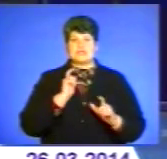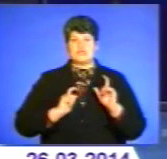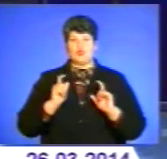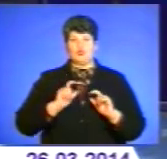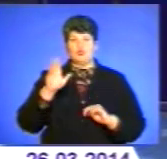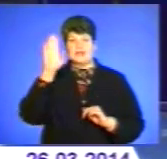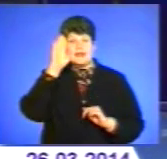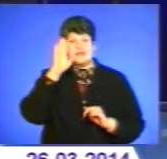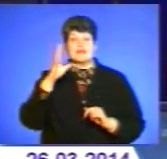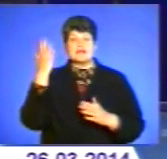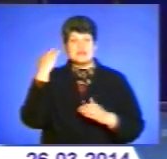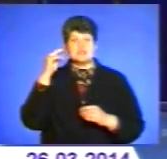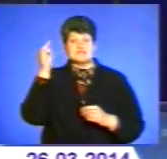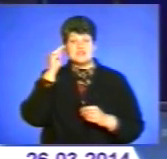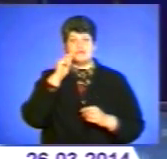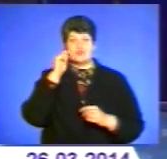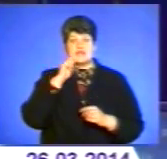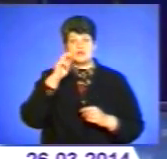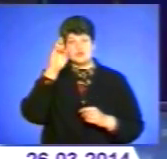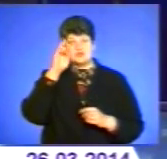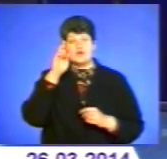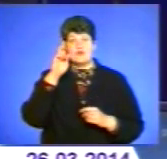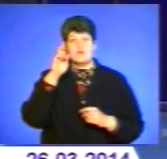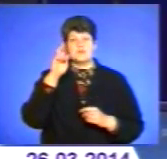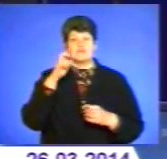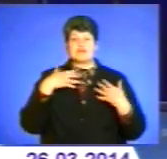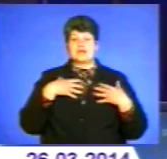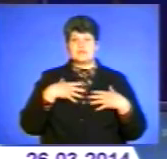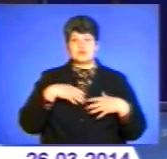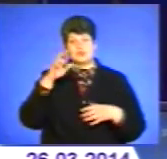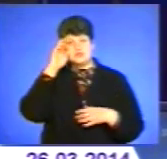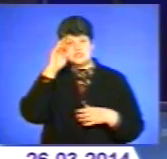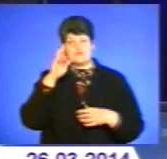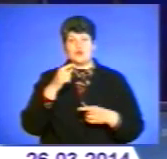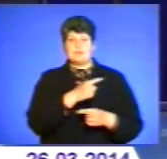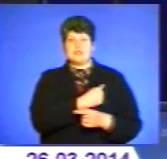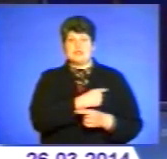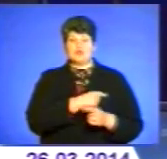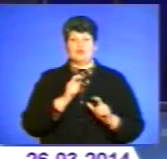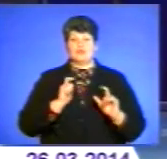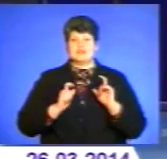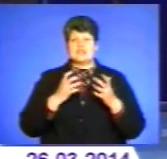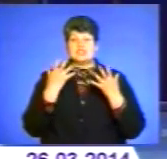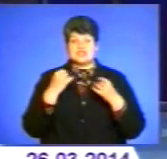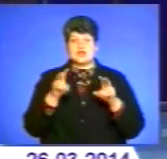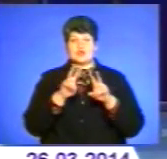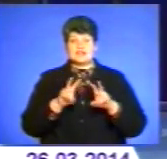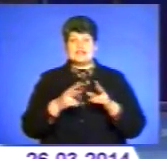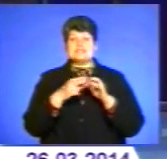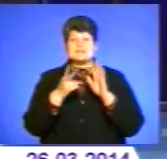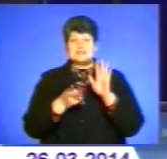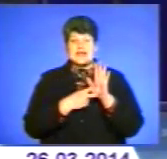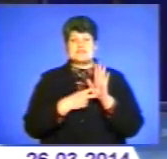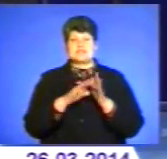навчалися у Кримському державному медуніверситеті. Загалом у навчальному закладі нашої області розглядають ще 17 заяв від